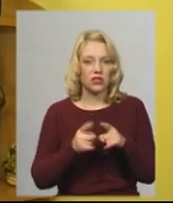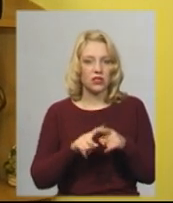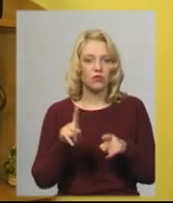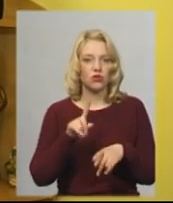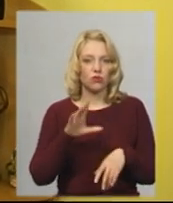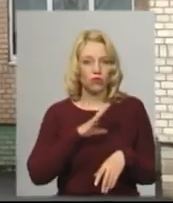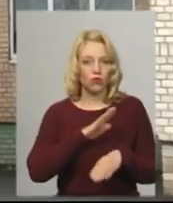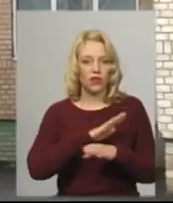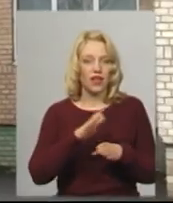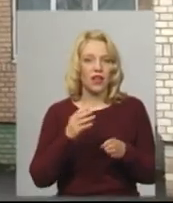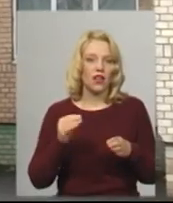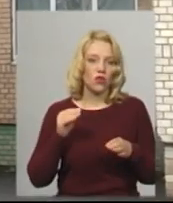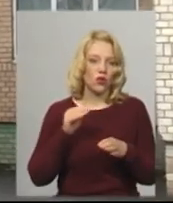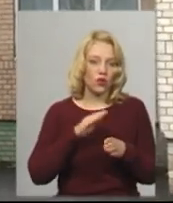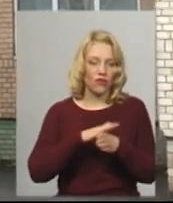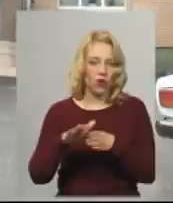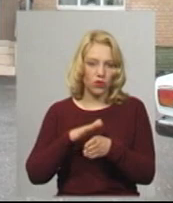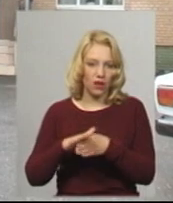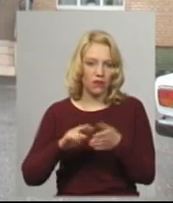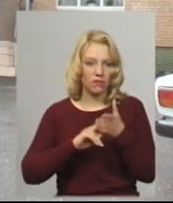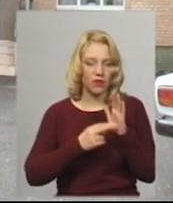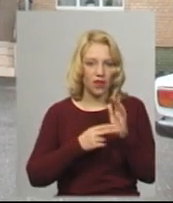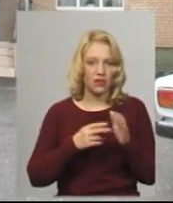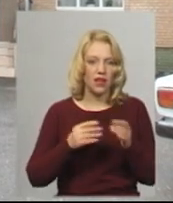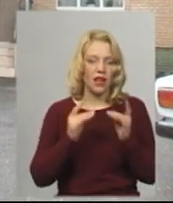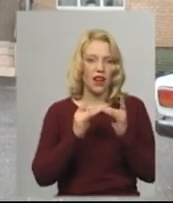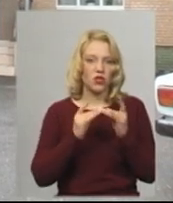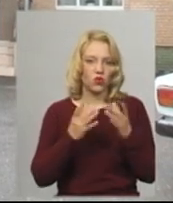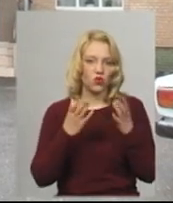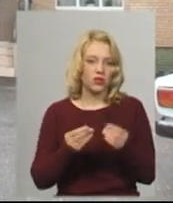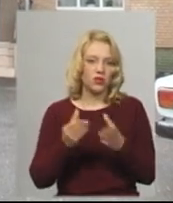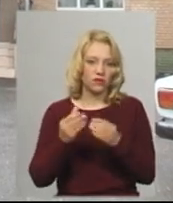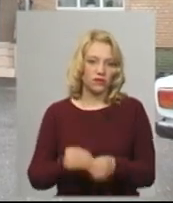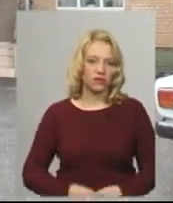ліжкоднів. Тетяна Ворожцова, Іван Мовча. Новини на Суспільному. Хмельниччина.